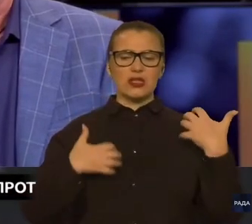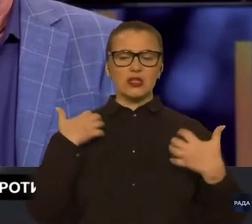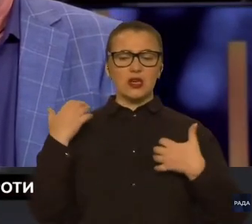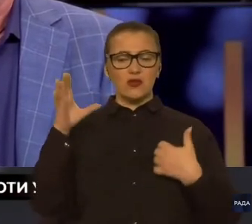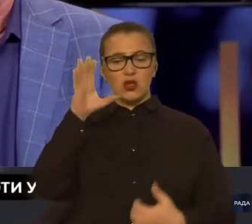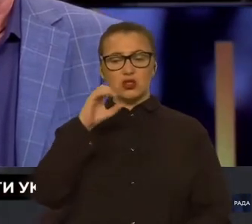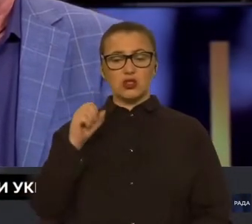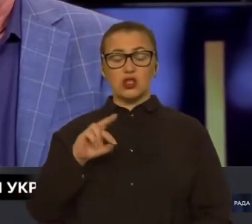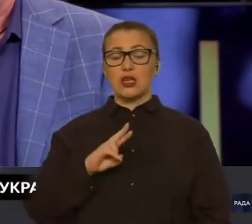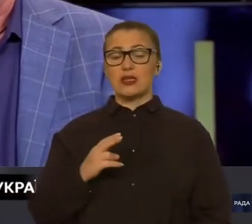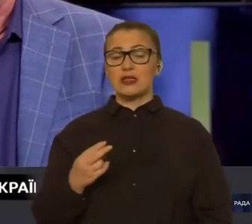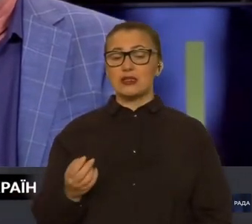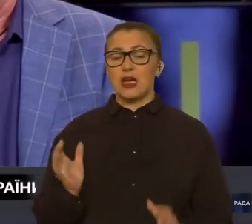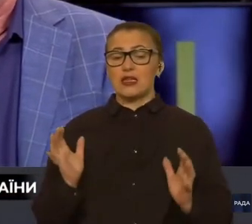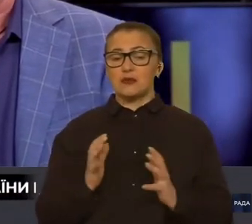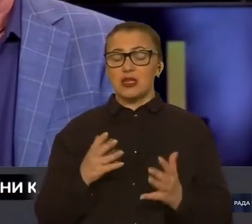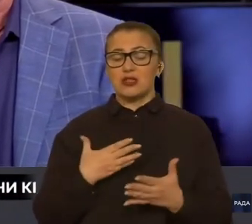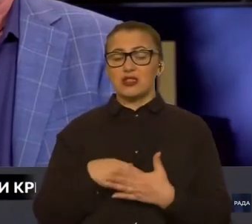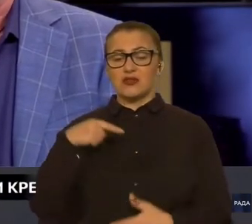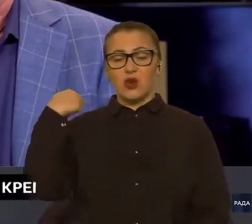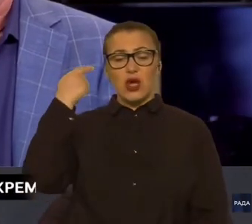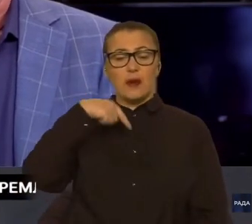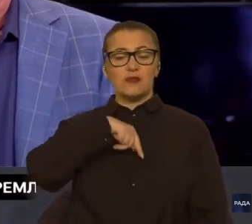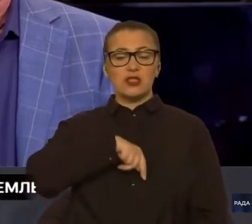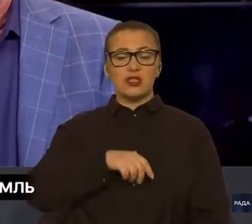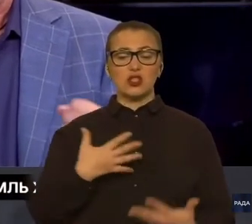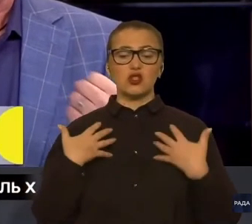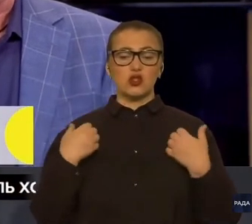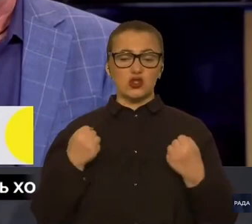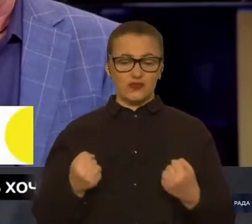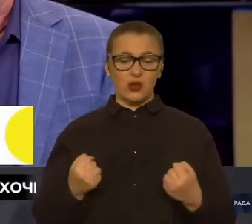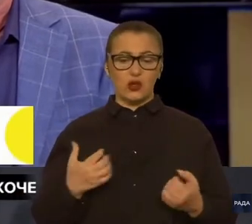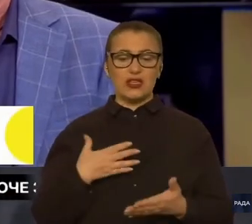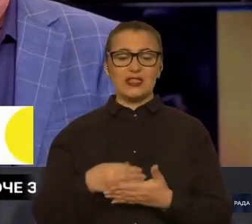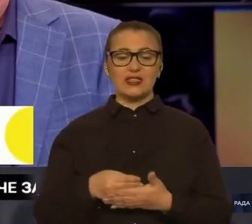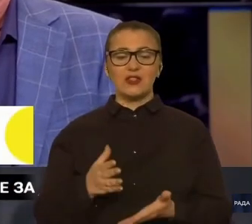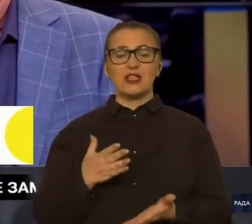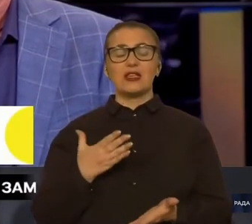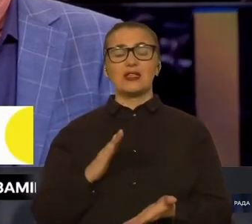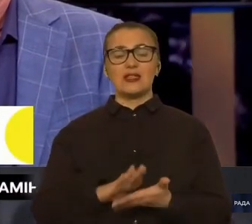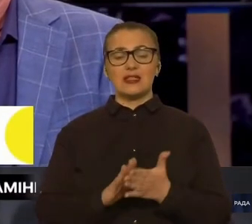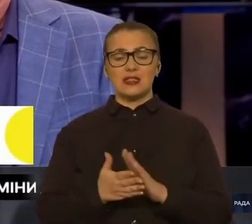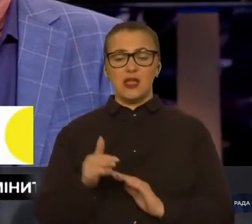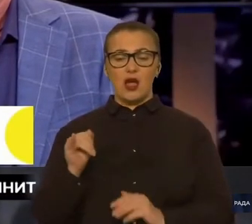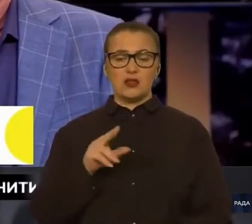зберегти своє психічне здоров'я, свій стан і працездатність?